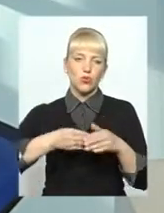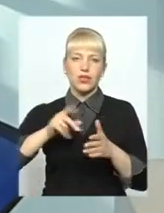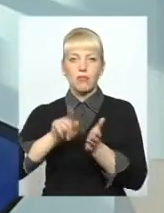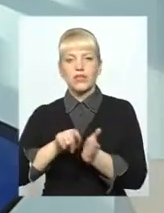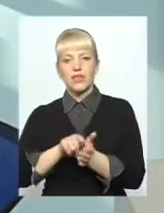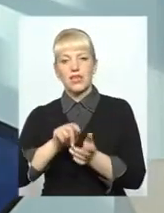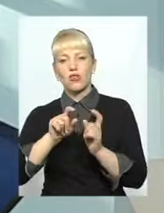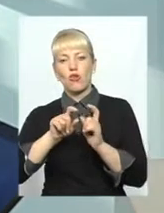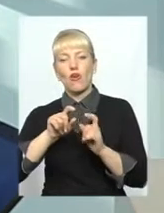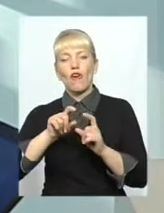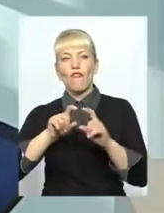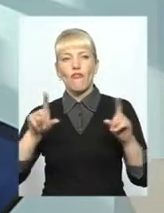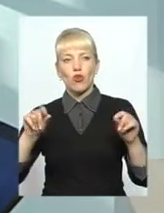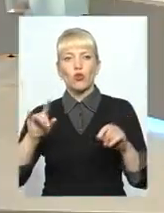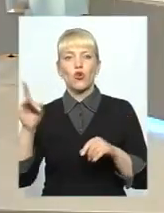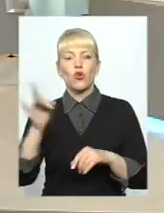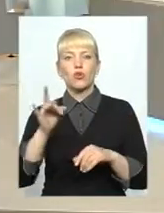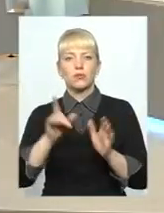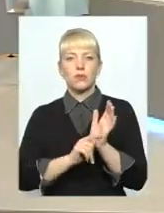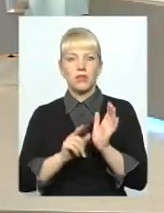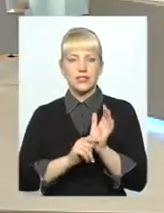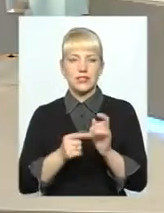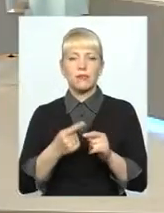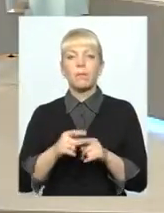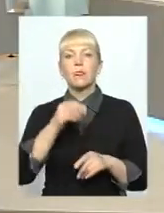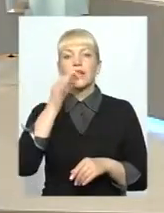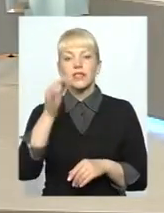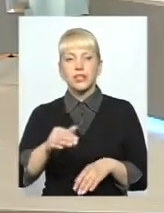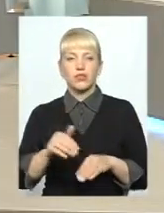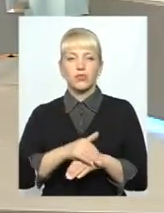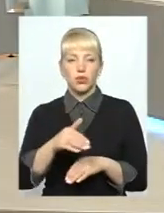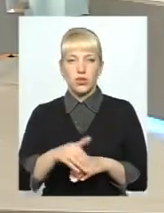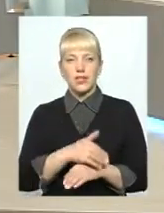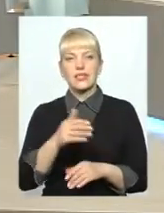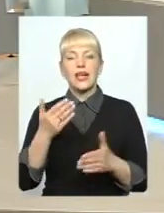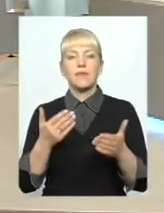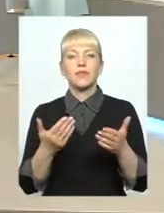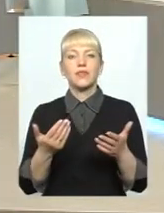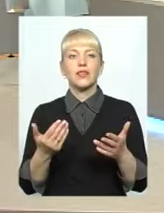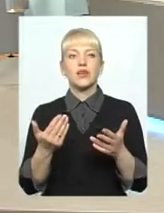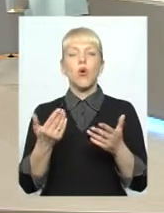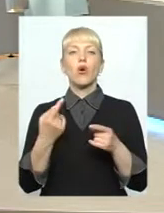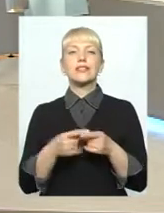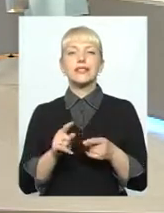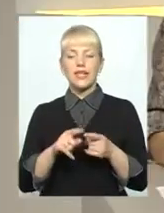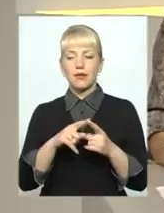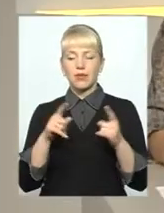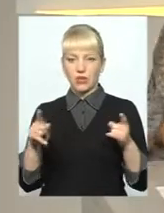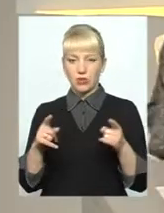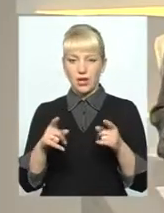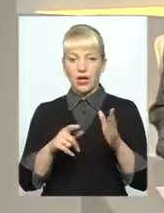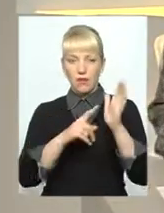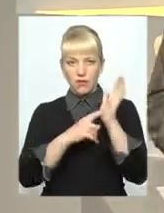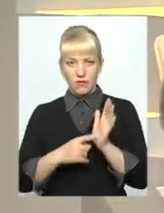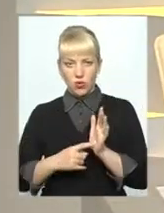щодо розміру пенсії. Скажіть, будь ласка, власне, оцей період півроку,